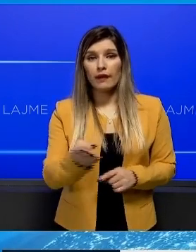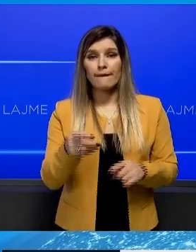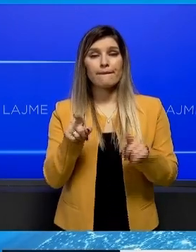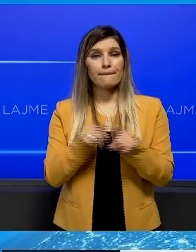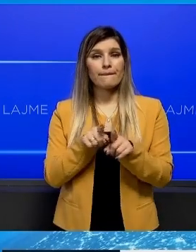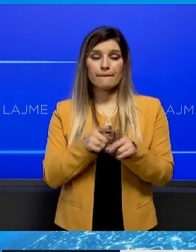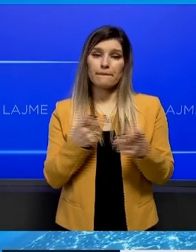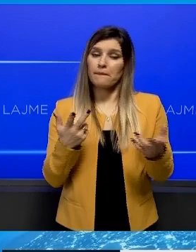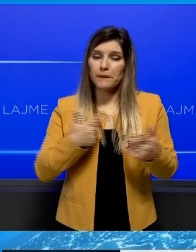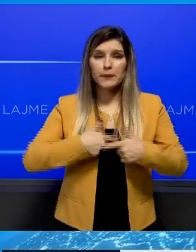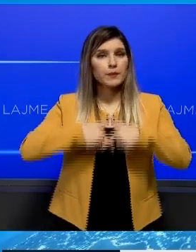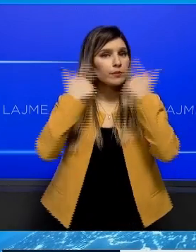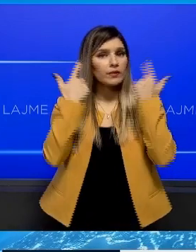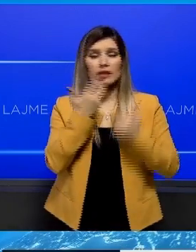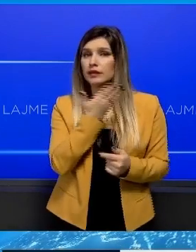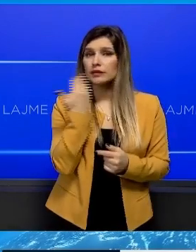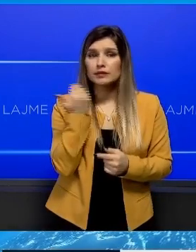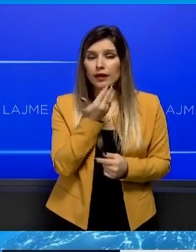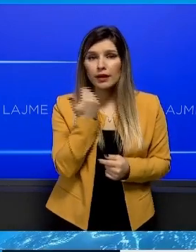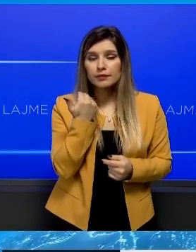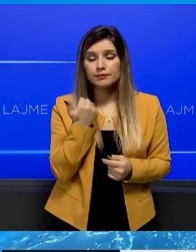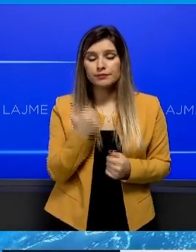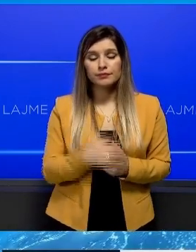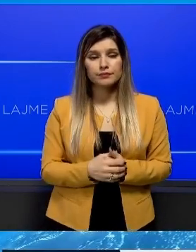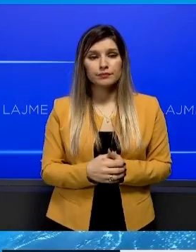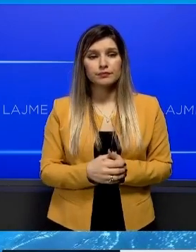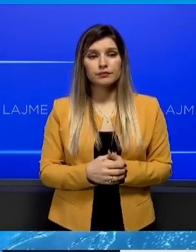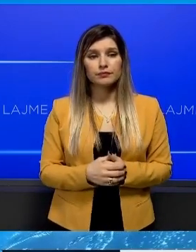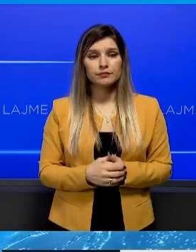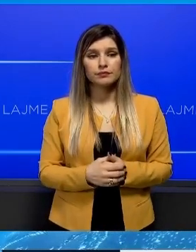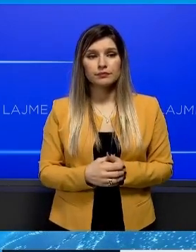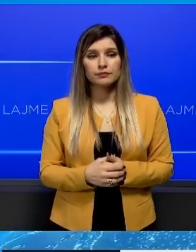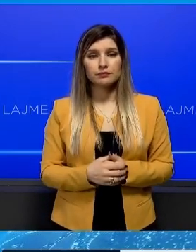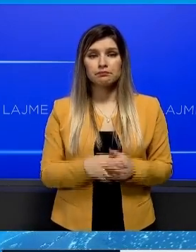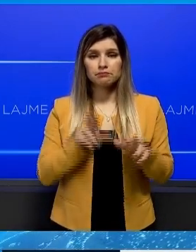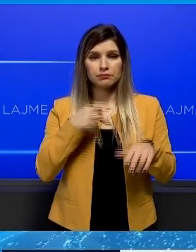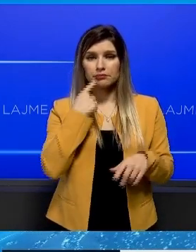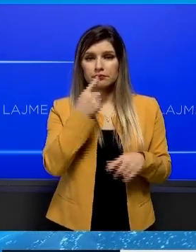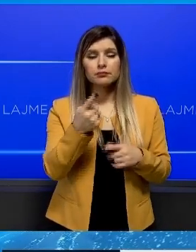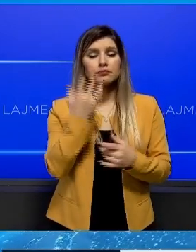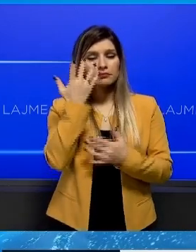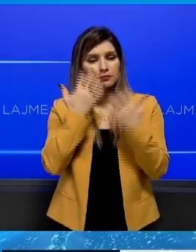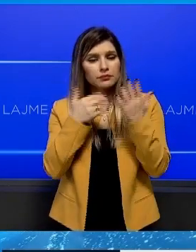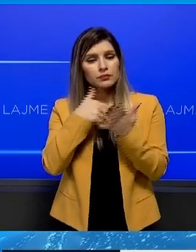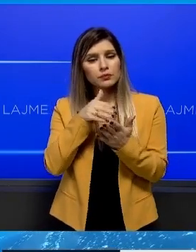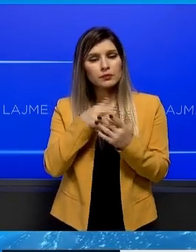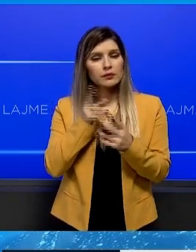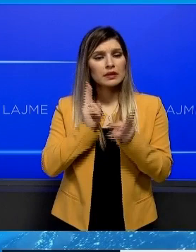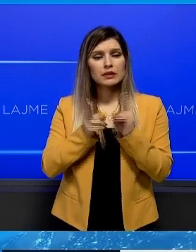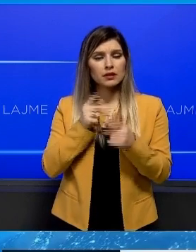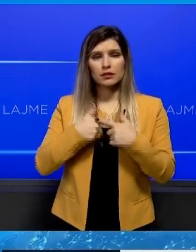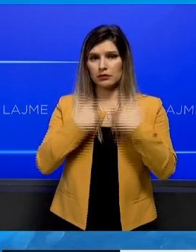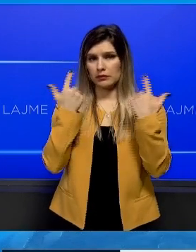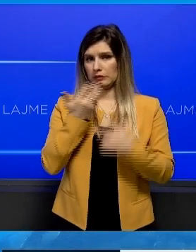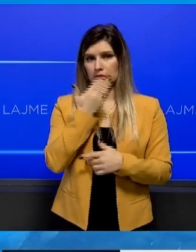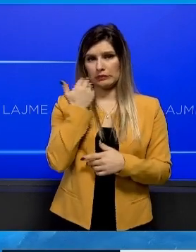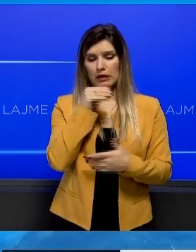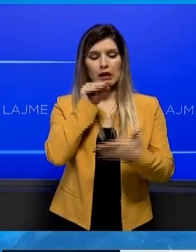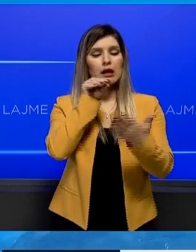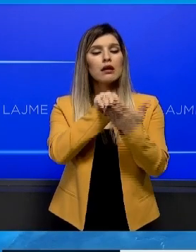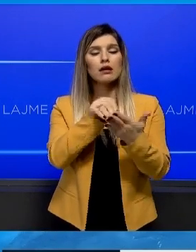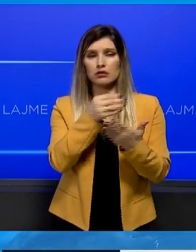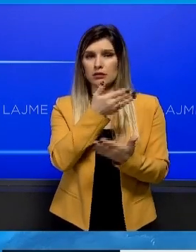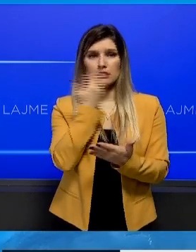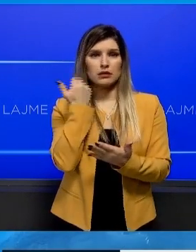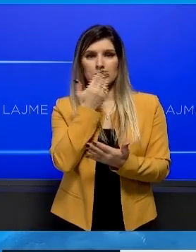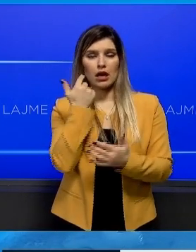ndë e paqarë, le zemi? Në fakt, është tako ma e paqarë të që është tja blok tarife sepse nuk është e specificuar sakë